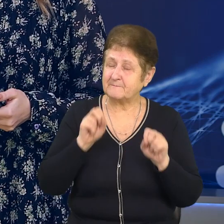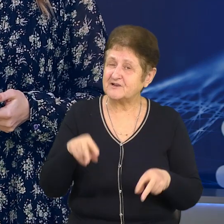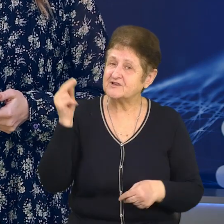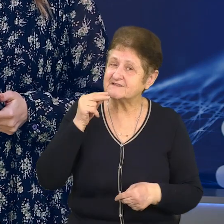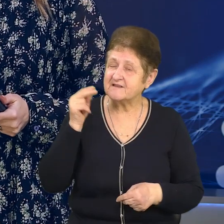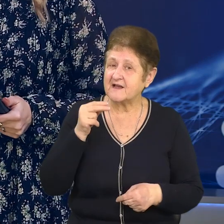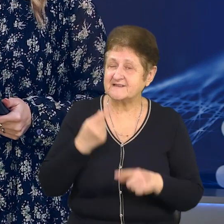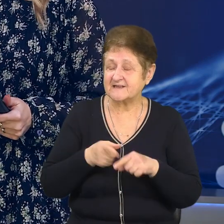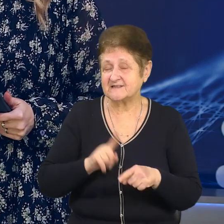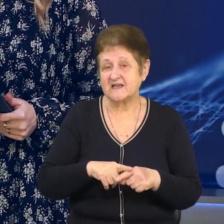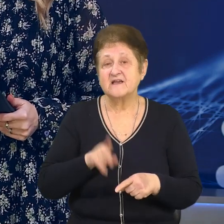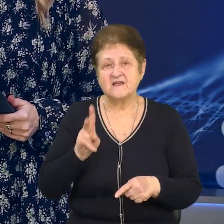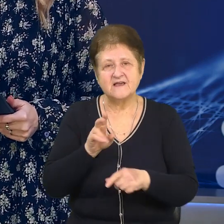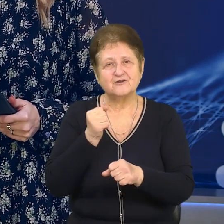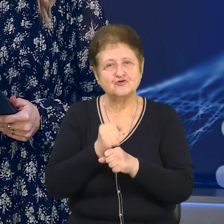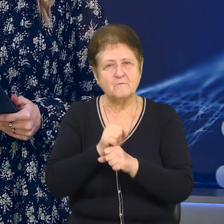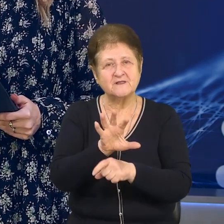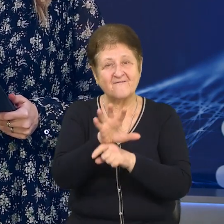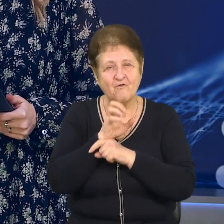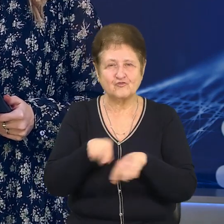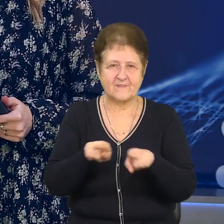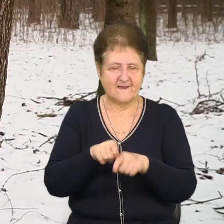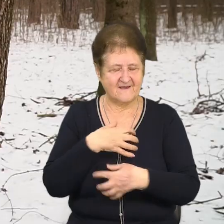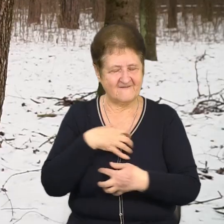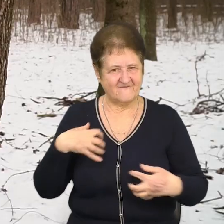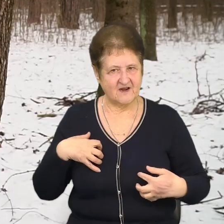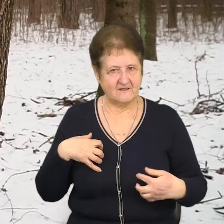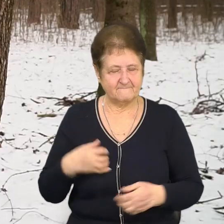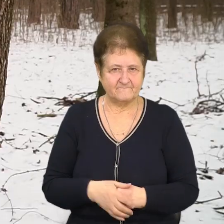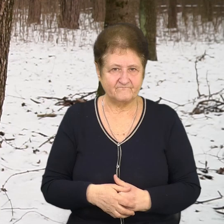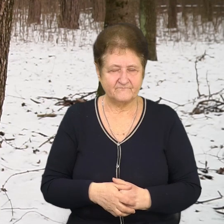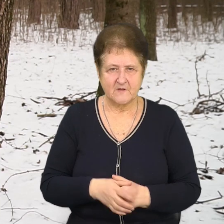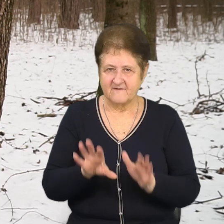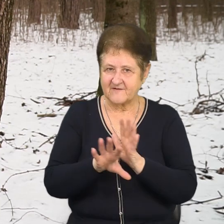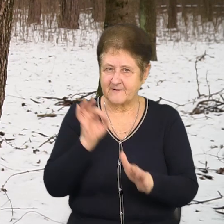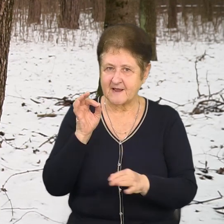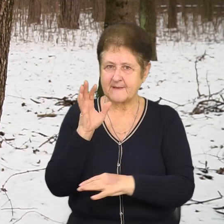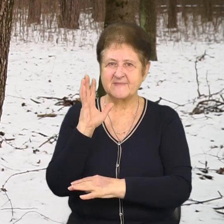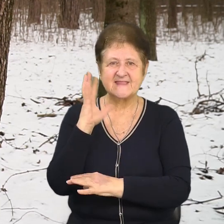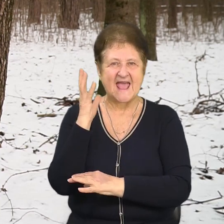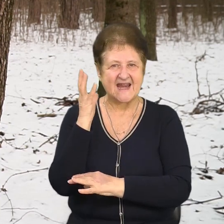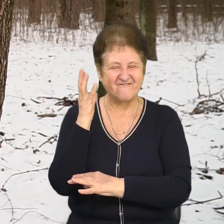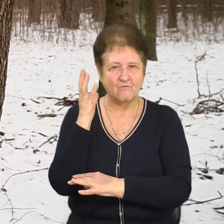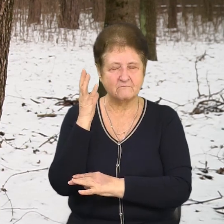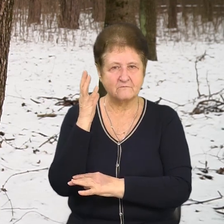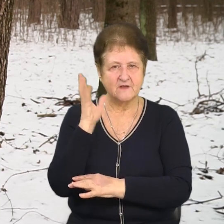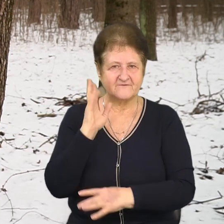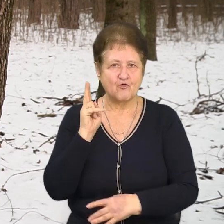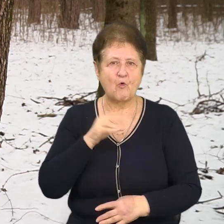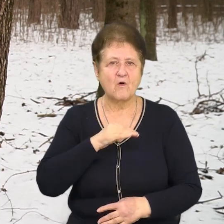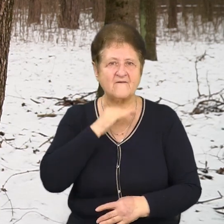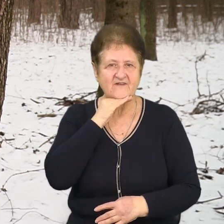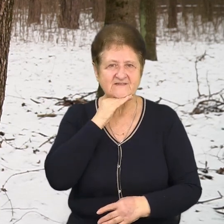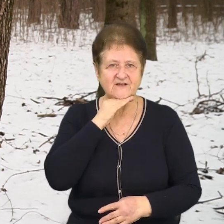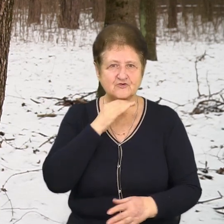зробити фото диких тварин – розкажемо у сюжеті. Вибираємо дерево, до котрого вистачить обховати